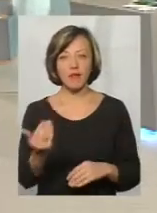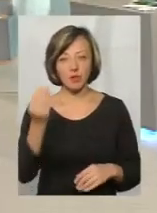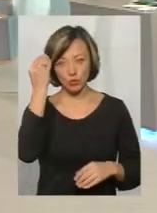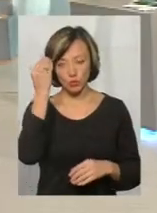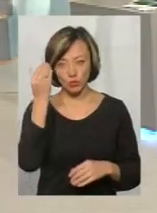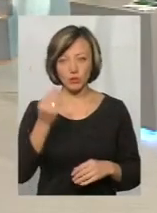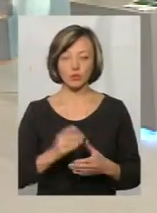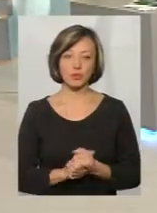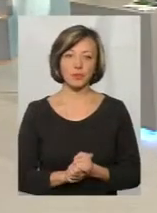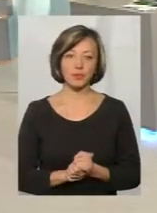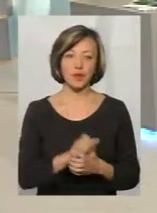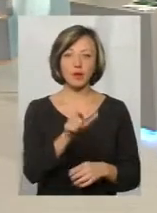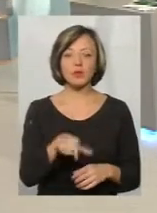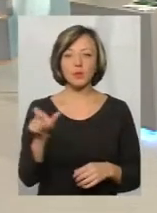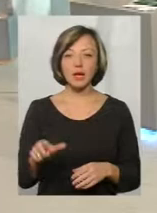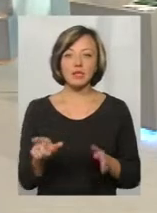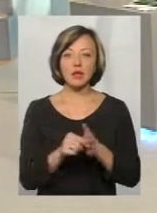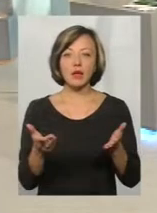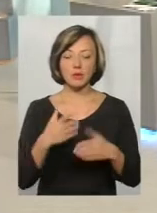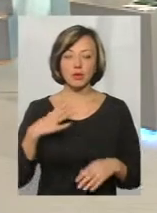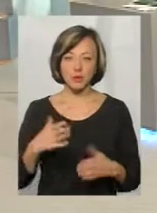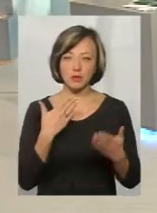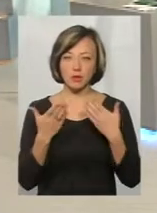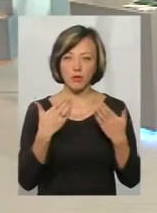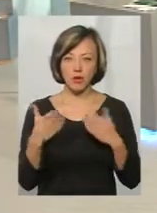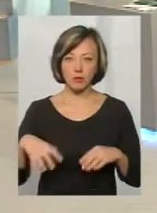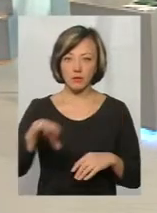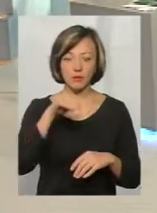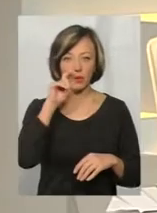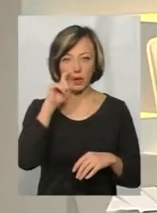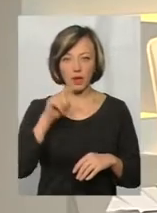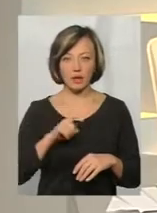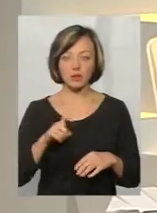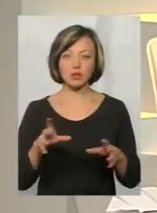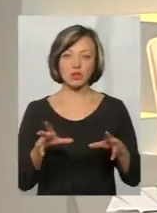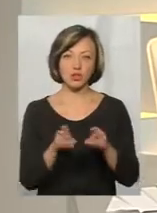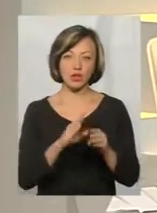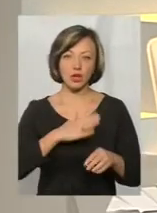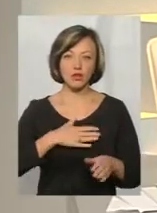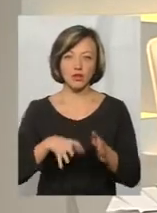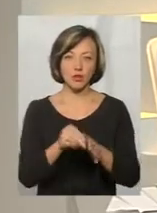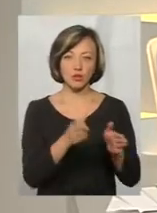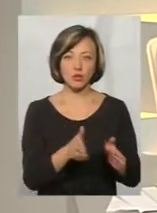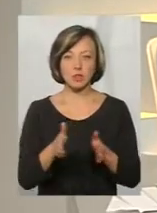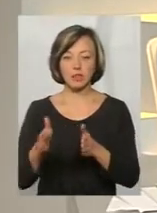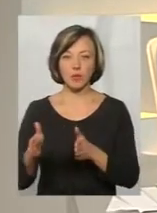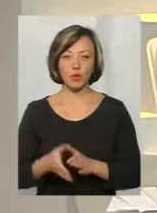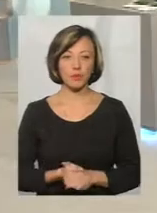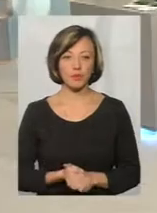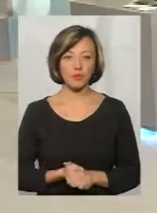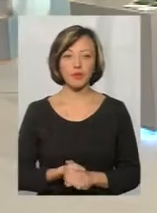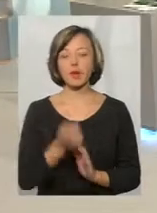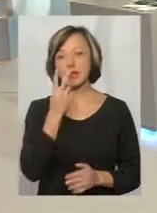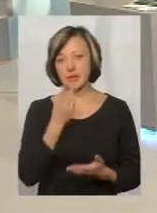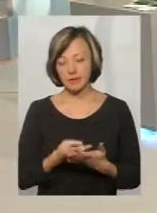переконання, на переконання людей, з якими вам доводилося спілкуватися по всій Україні, з нашою виборчою системою. Ну,